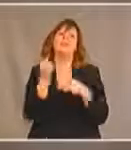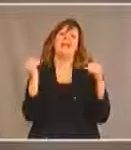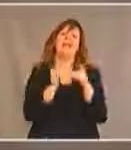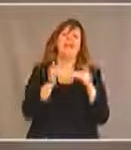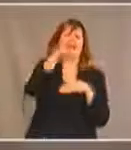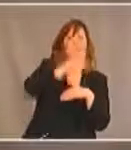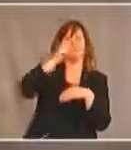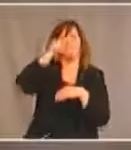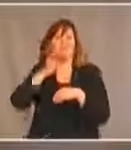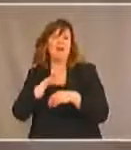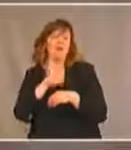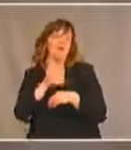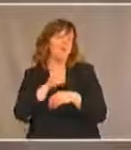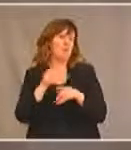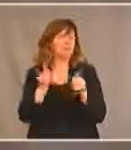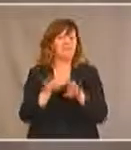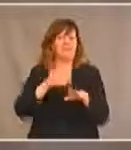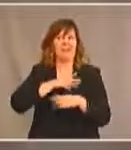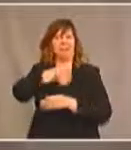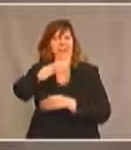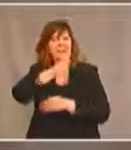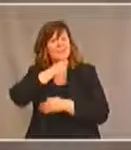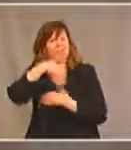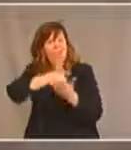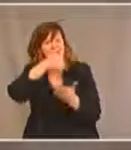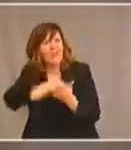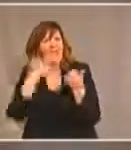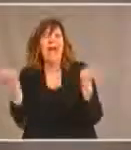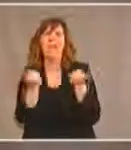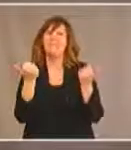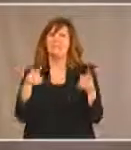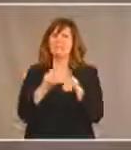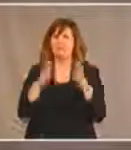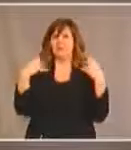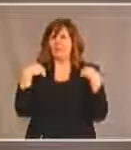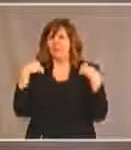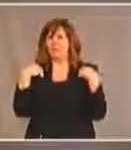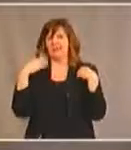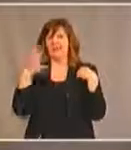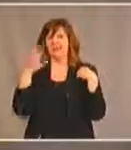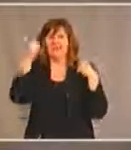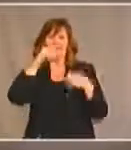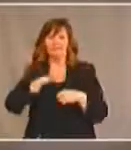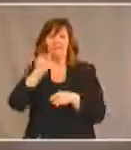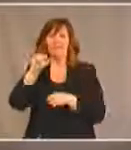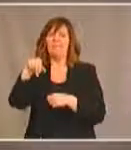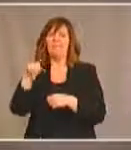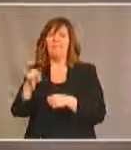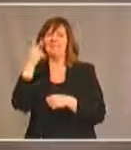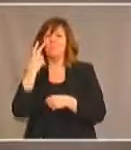l'attention des médias ainsi que celle du Conseil des femmes de l'APN. En 2009,